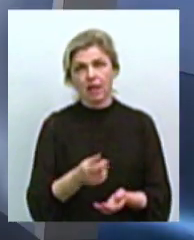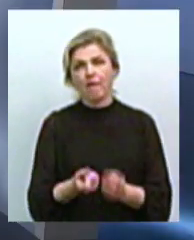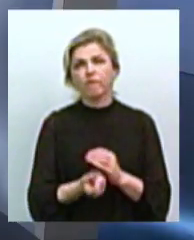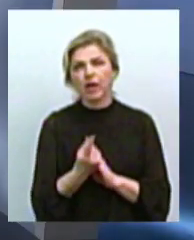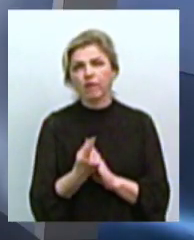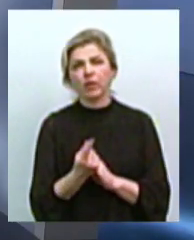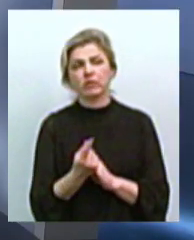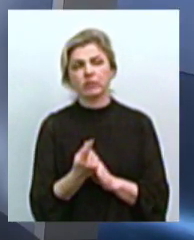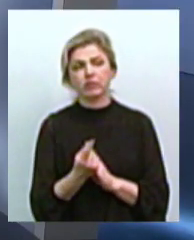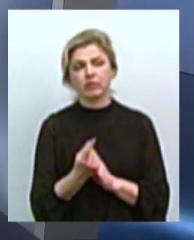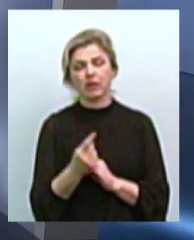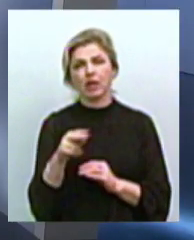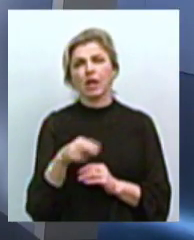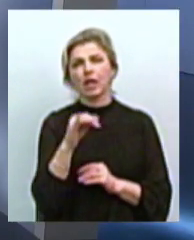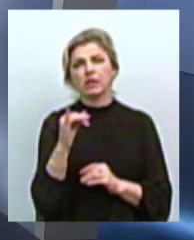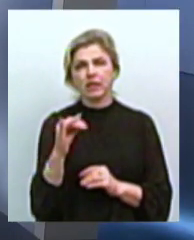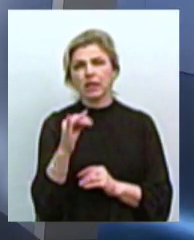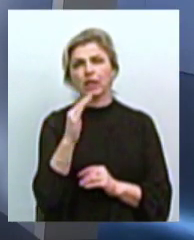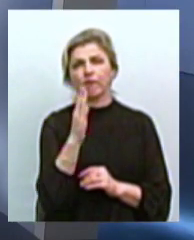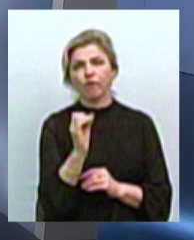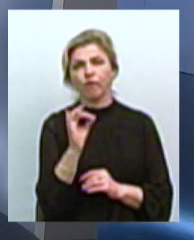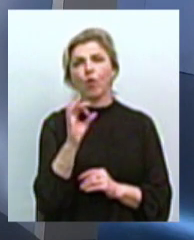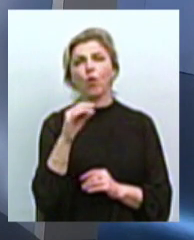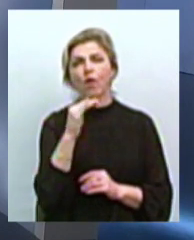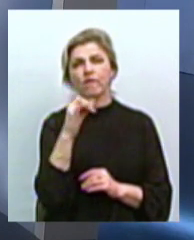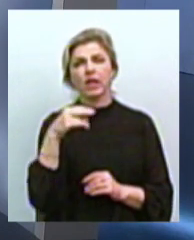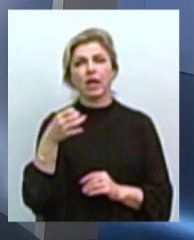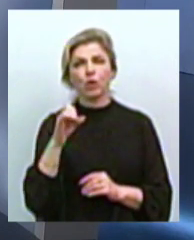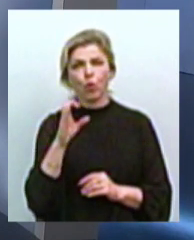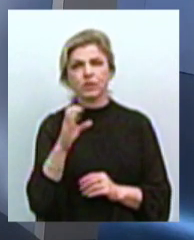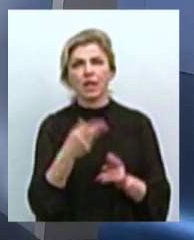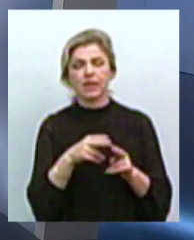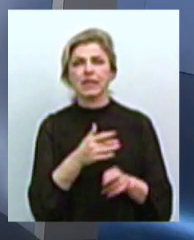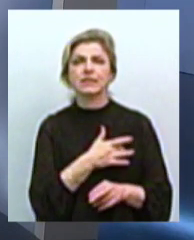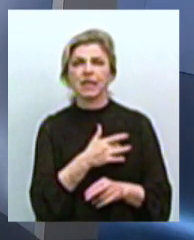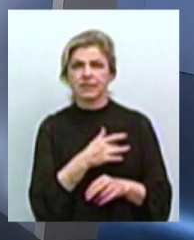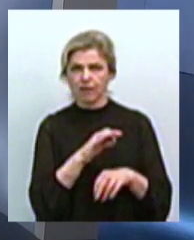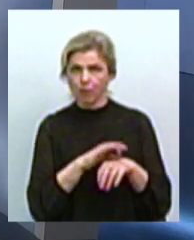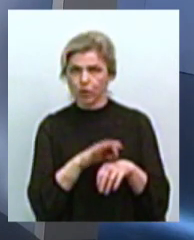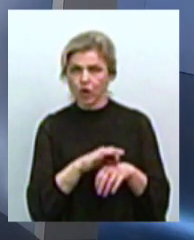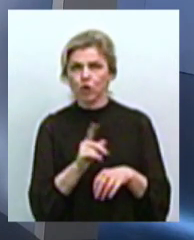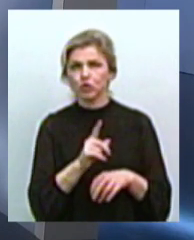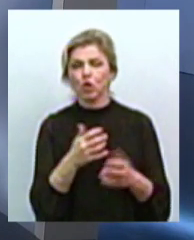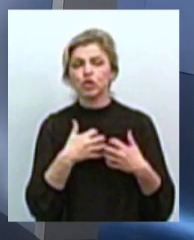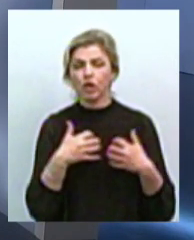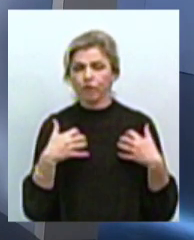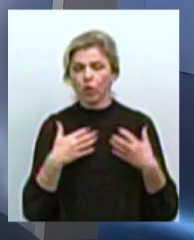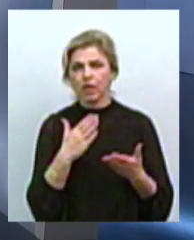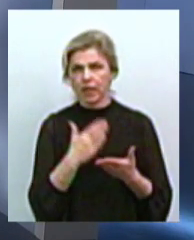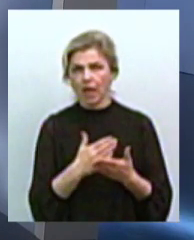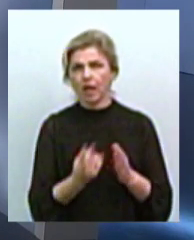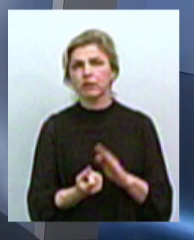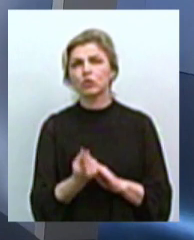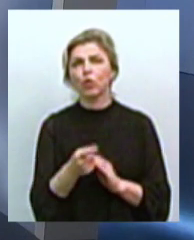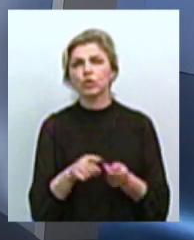дирофіляріоз. Це серцевий гельмінт, тобто тварини є джерелом зараження цим